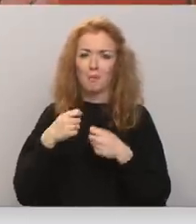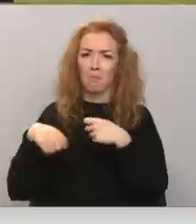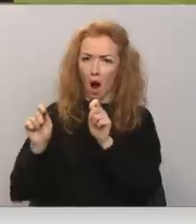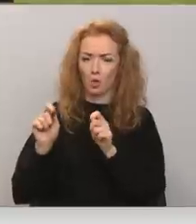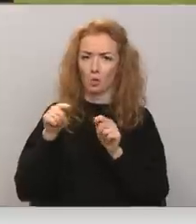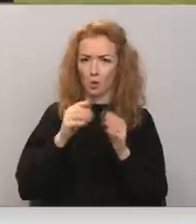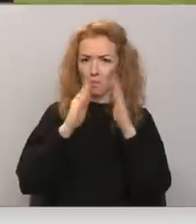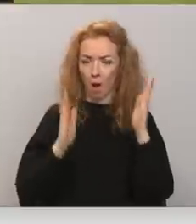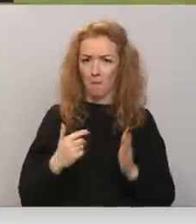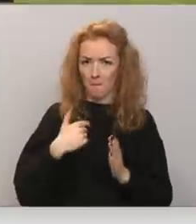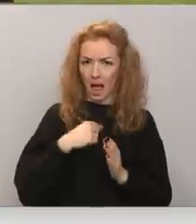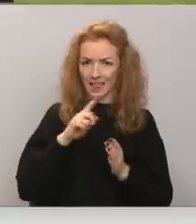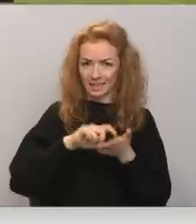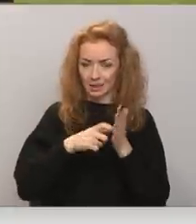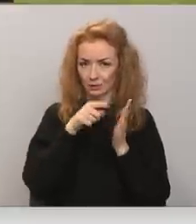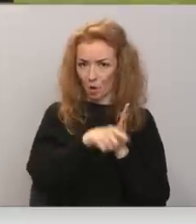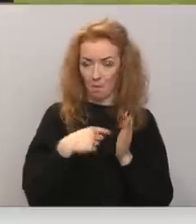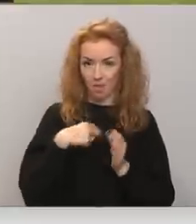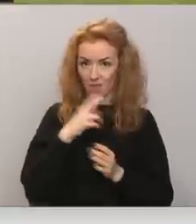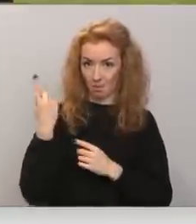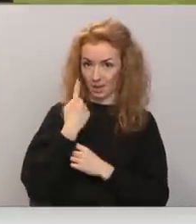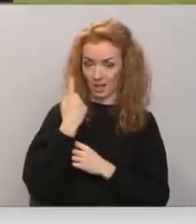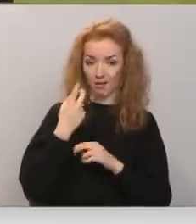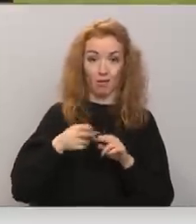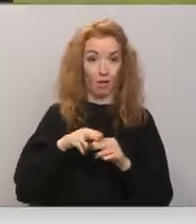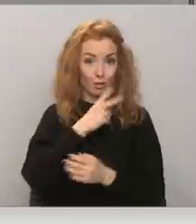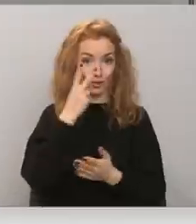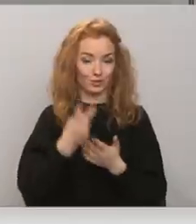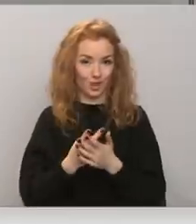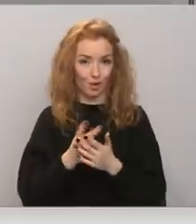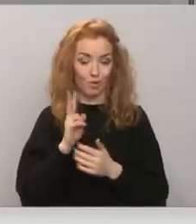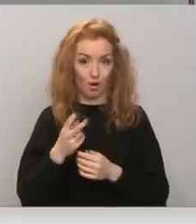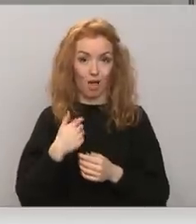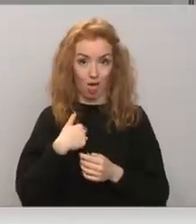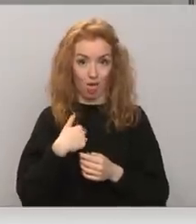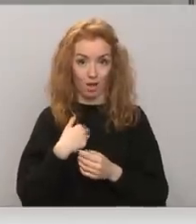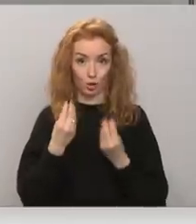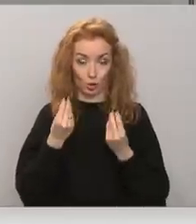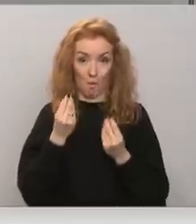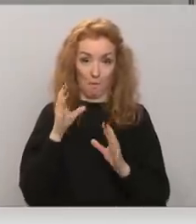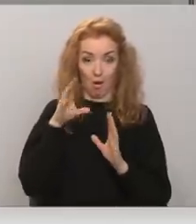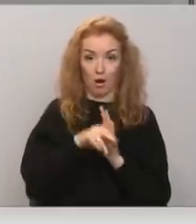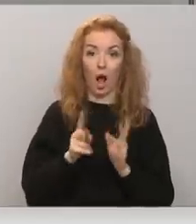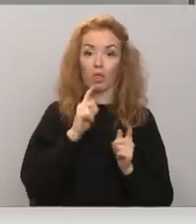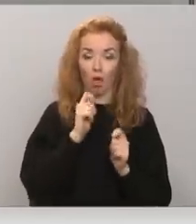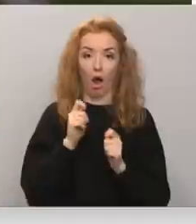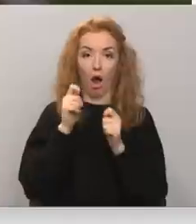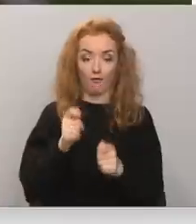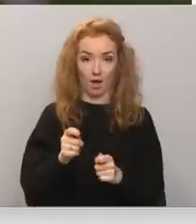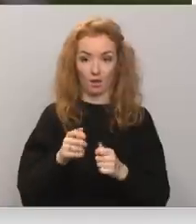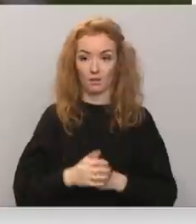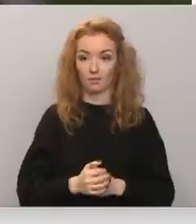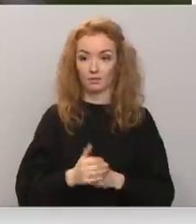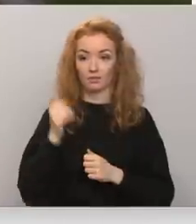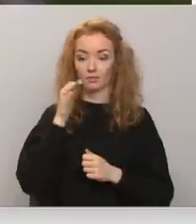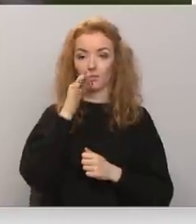dzīvoklis un man par to nebrīdina, tad es uzskatu, ka tajā summā es būšu dāvana jaunajam īpašniekam. Par cik